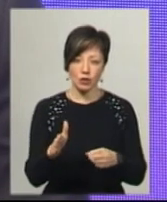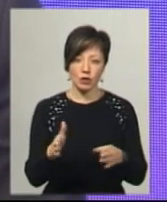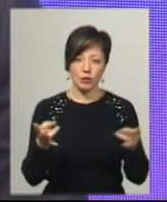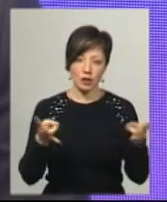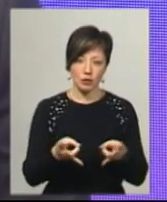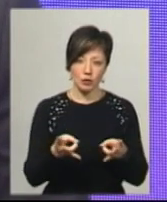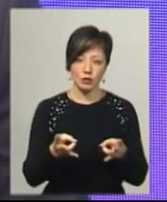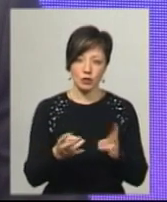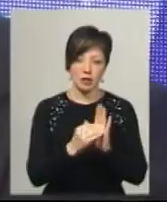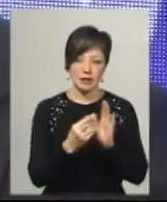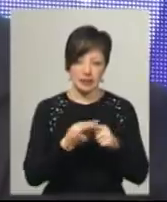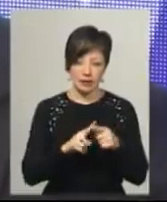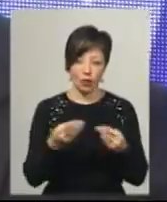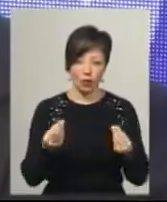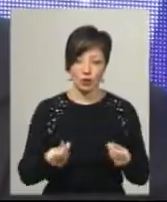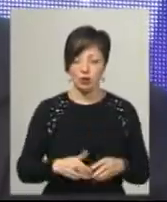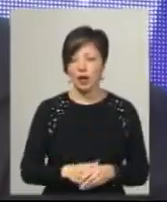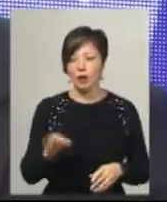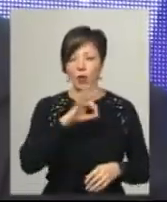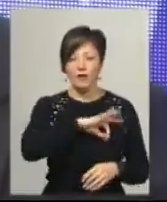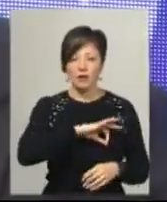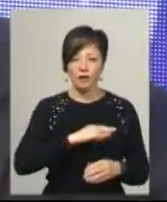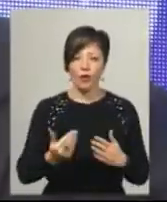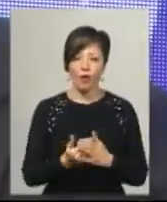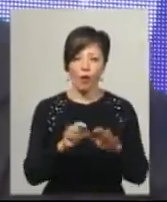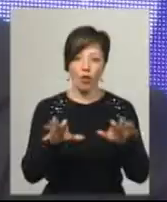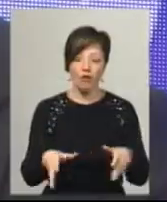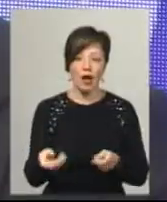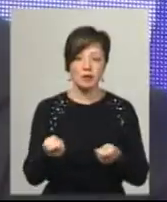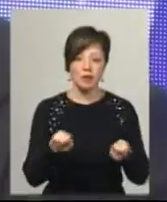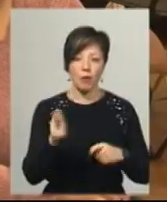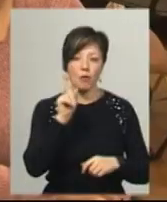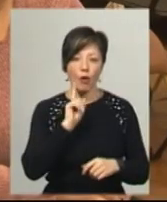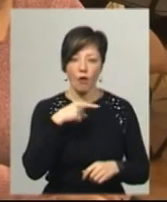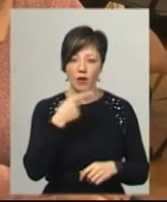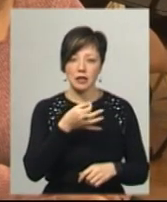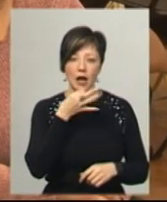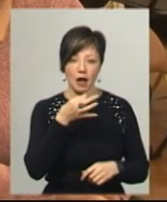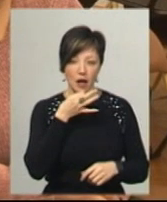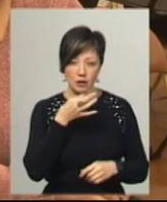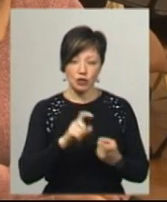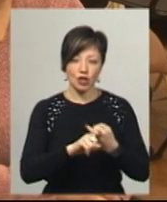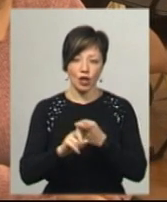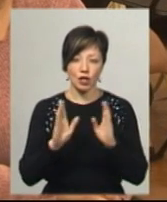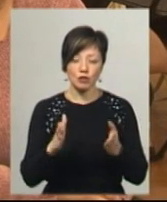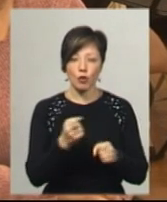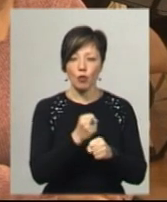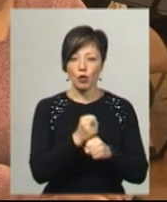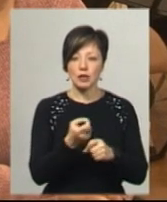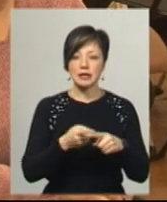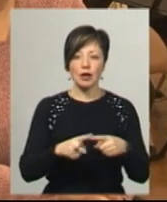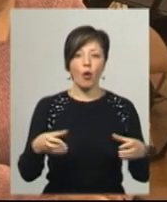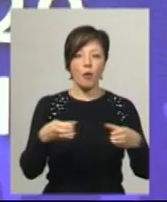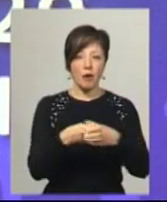потрібно, зазначені кошти. Про ефективність нового голови обласної адміністрації поки говорити рано. Вона залежатиме від роботи тієї